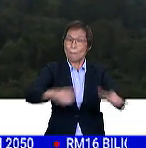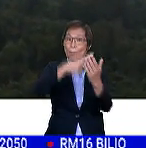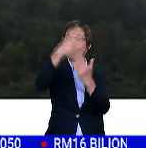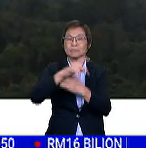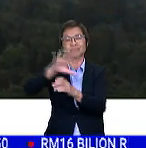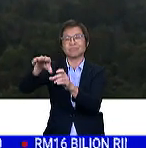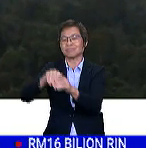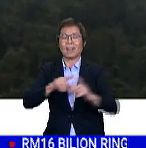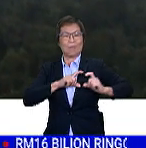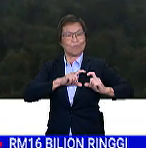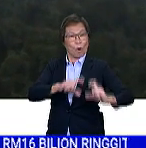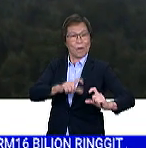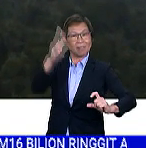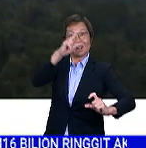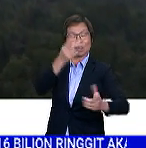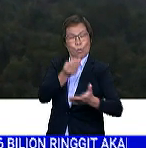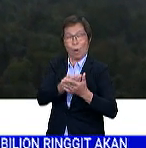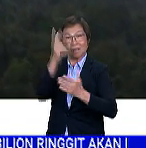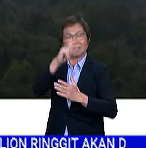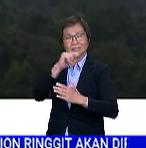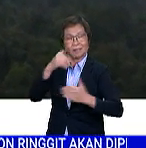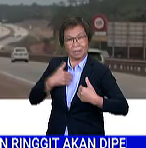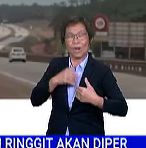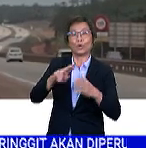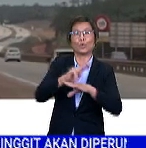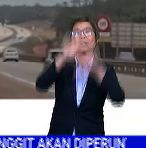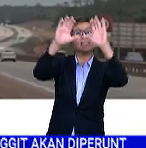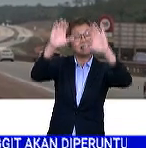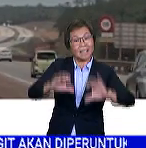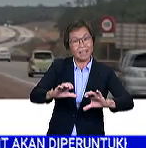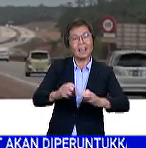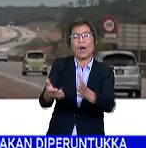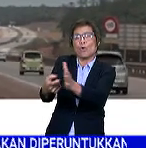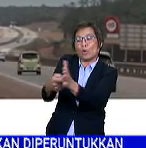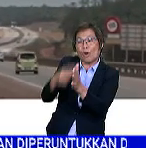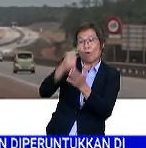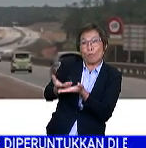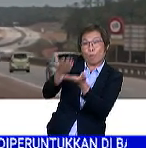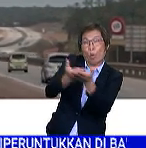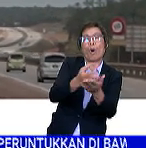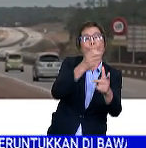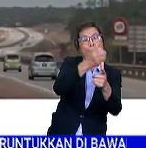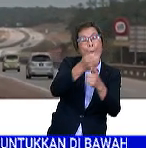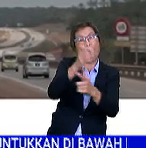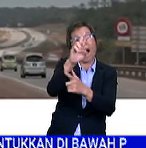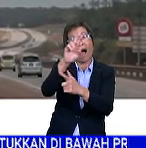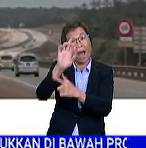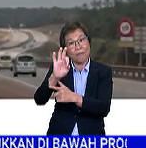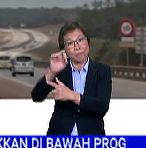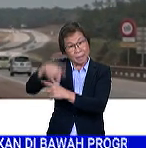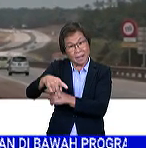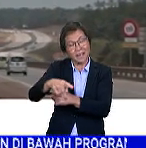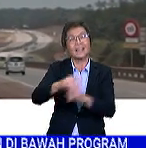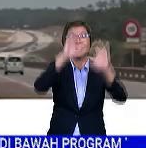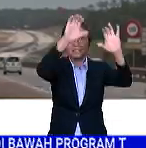melibatkan komitmen keuangan kerajaan dan menggunakan kaedah Request for Proposal atau RFP. Projek bawah